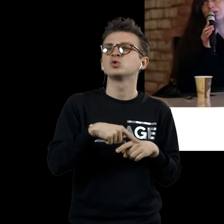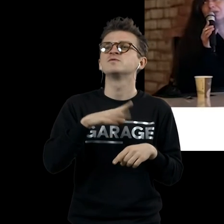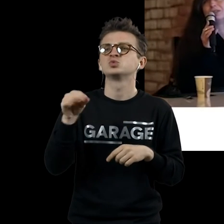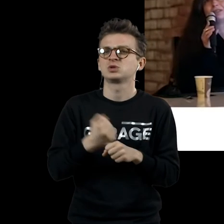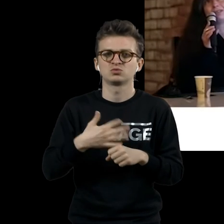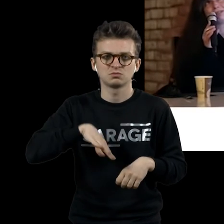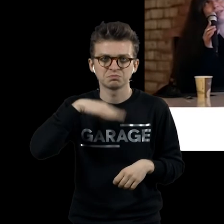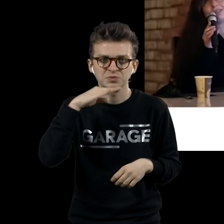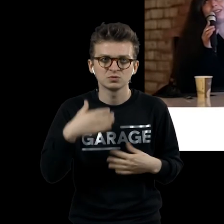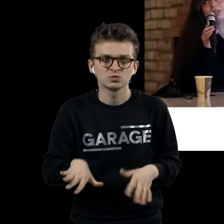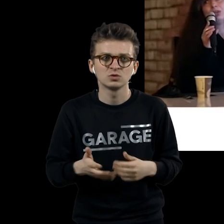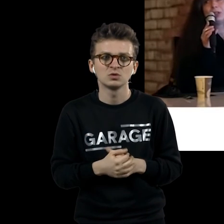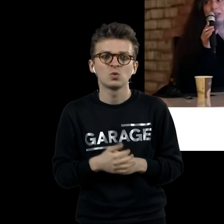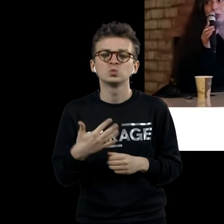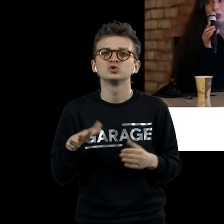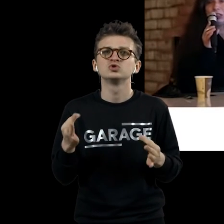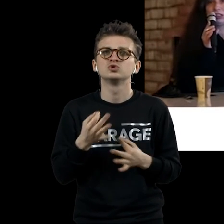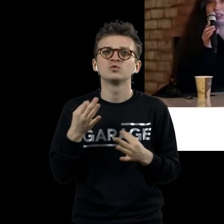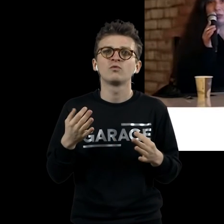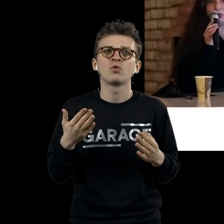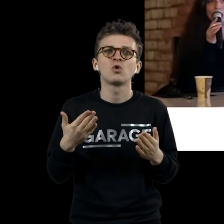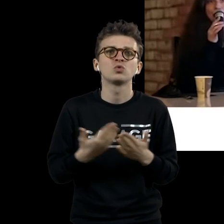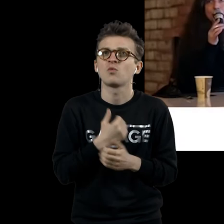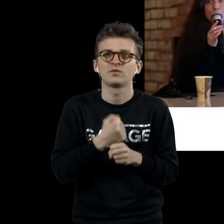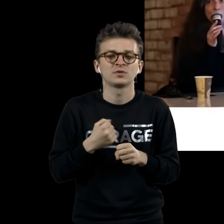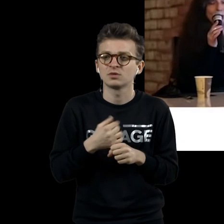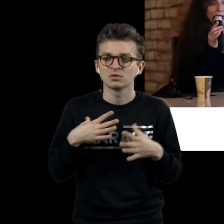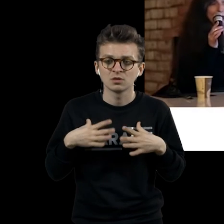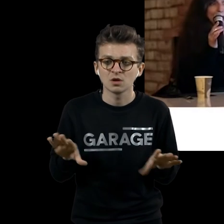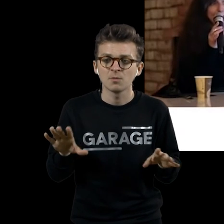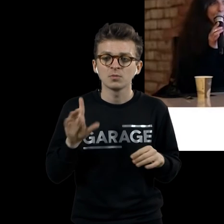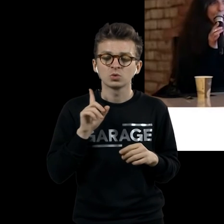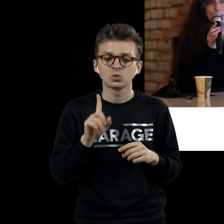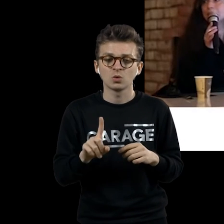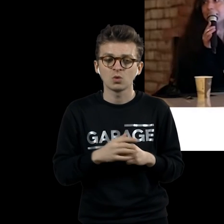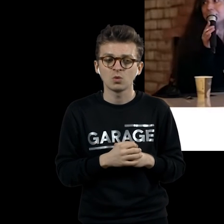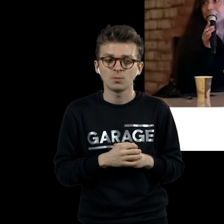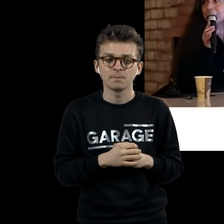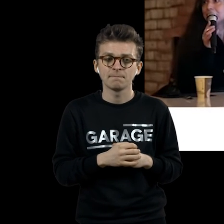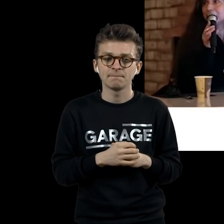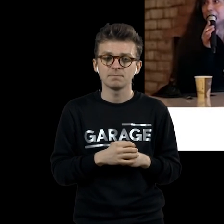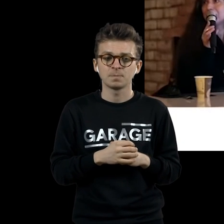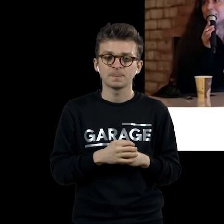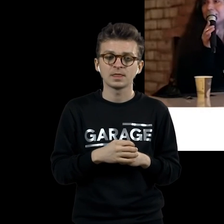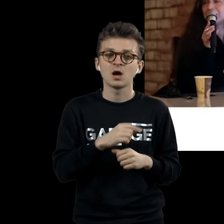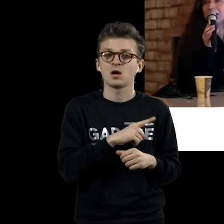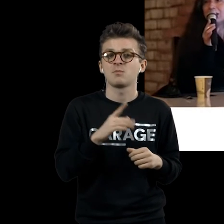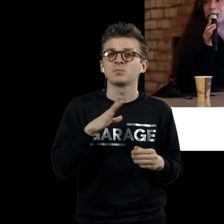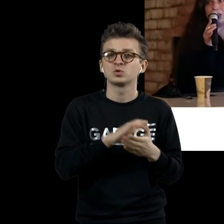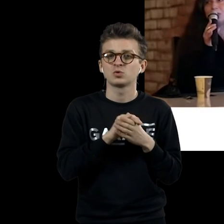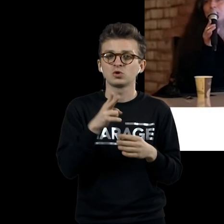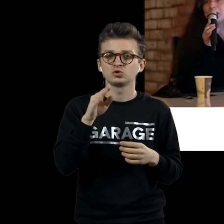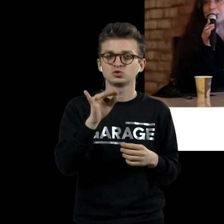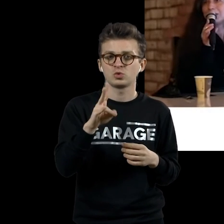Ничего нового. Но при этом он единственный, с кем он дружит, он дружит с Джоном Кейджем, таким же реформатором.